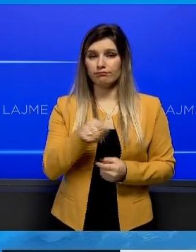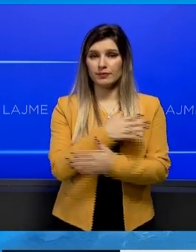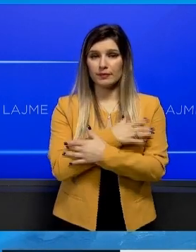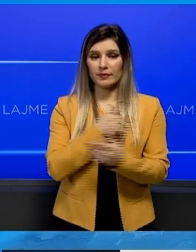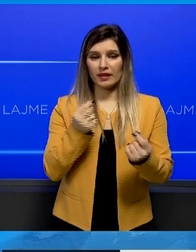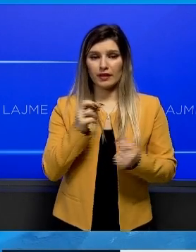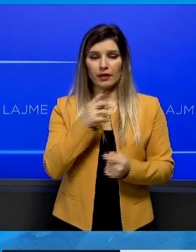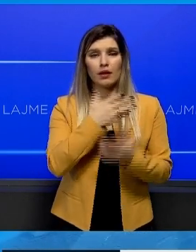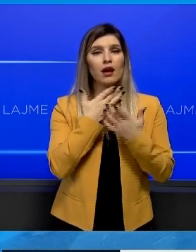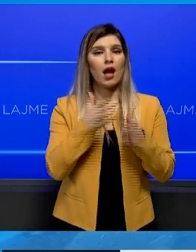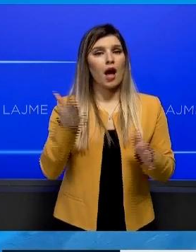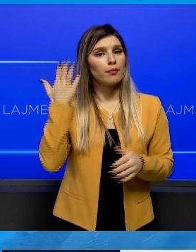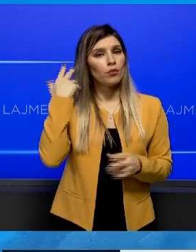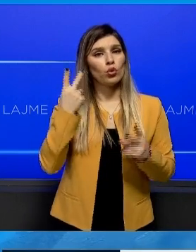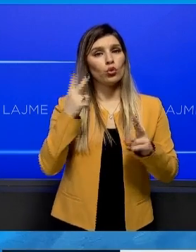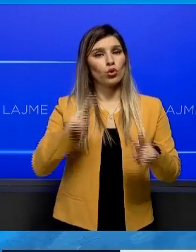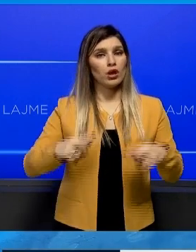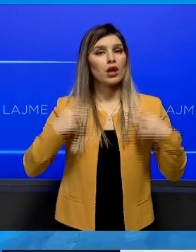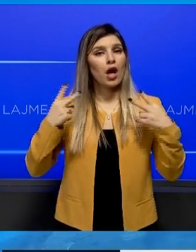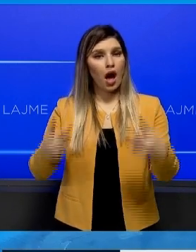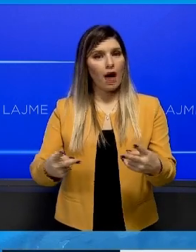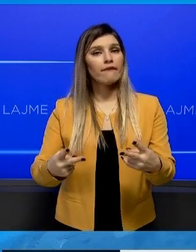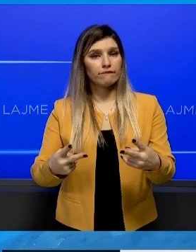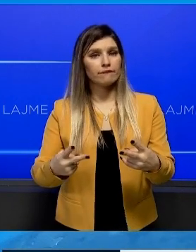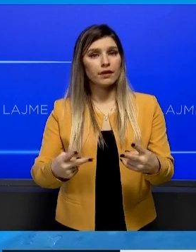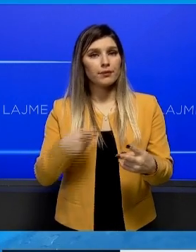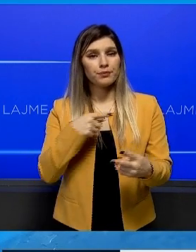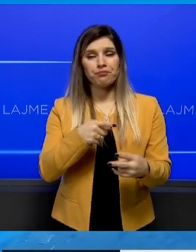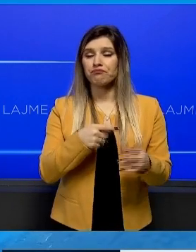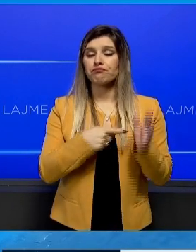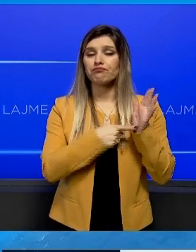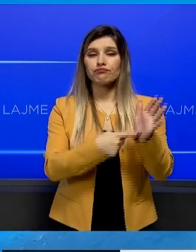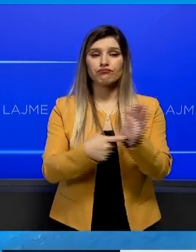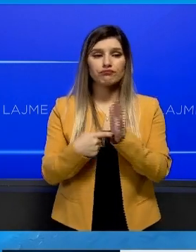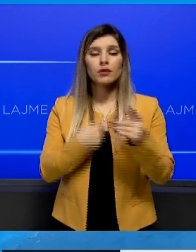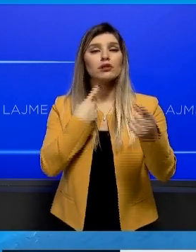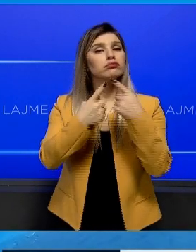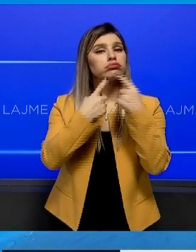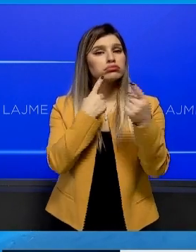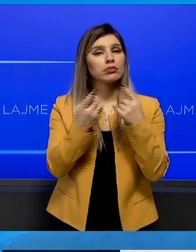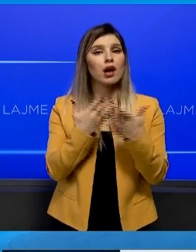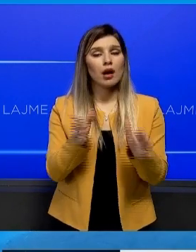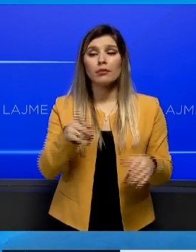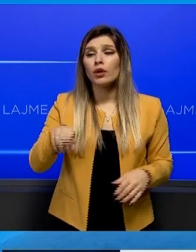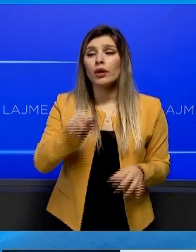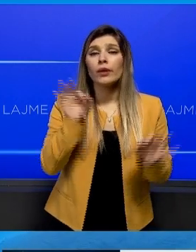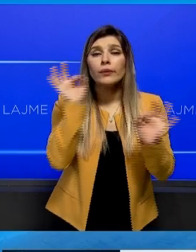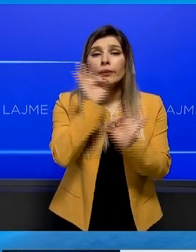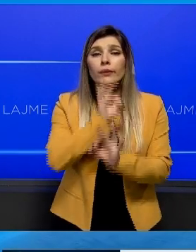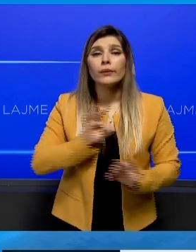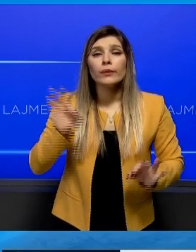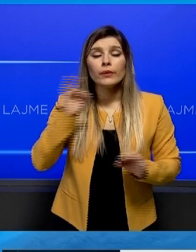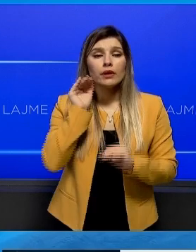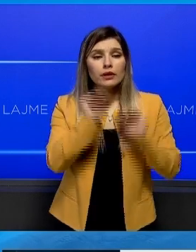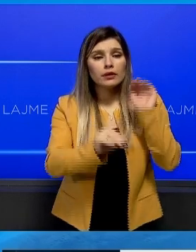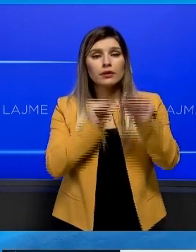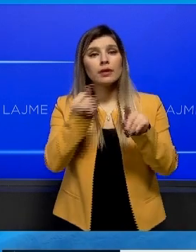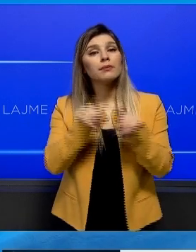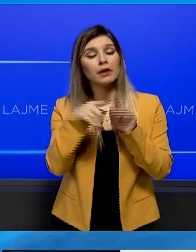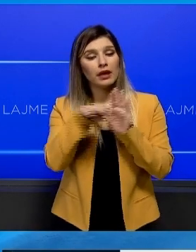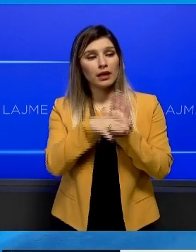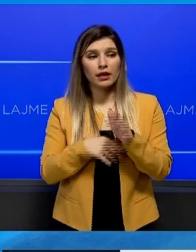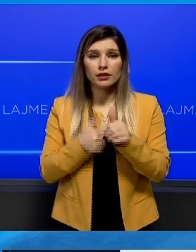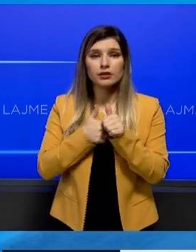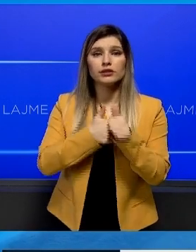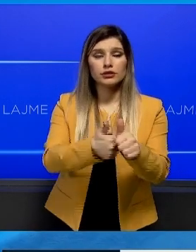e cila ka qene hapër për dy javë. As njeri, as tjetri grup në procedur të konsultimeve nuk kanë dërguar në rrubë zyrtare si që parashëhë ligjim